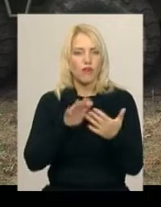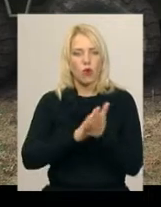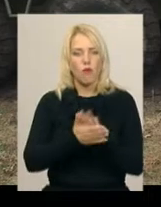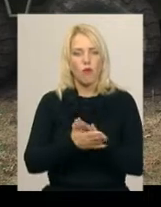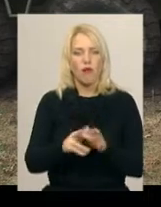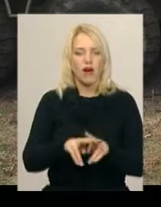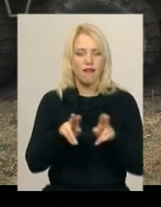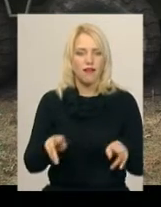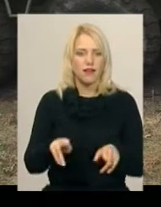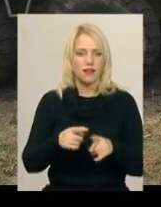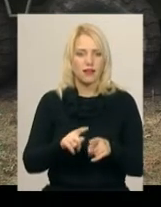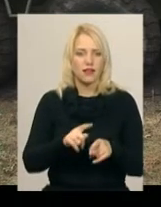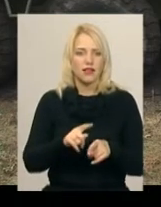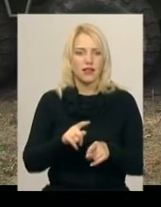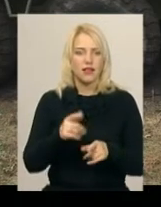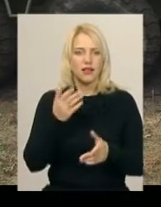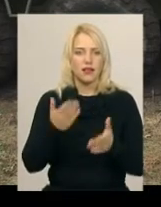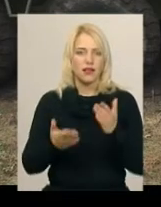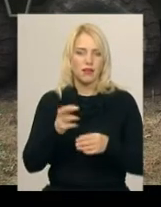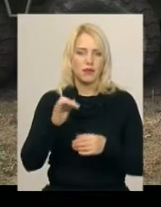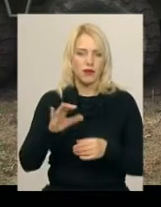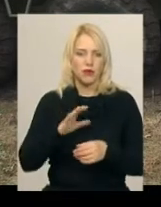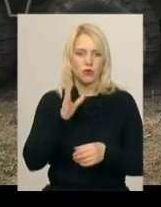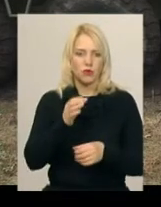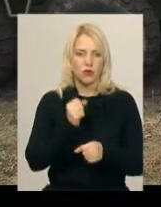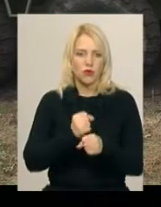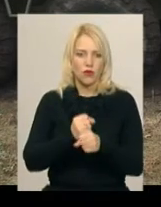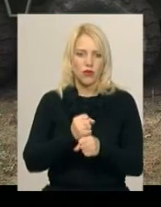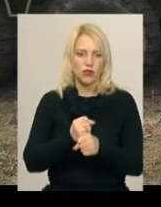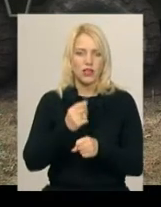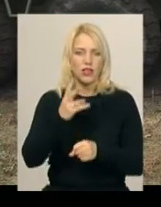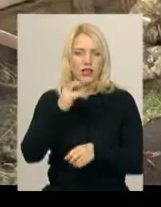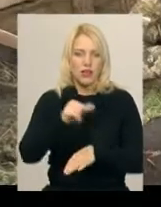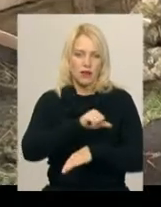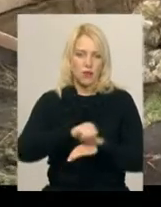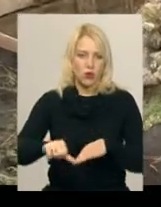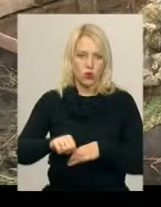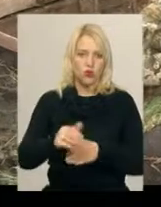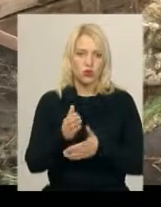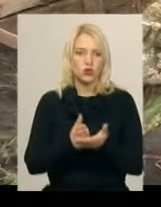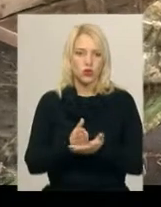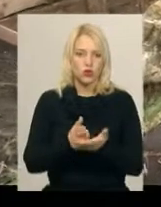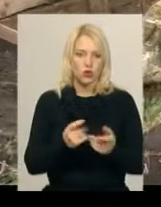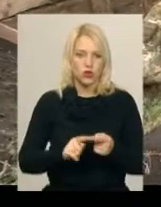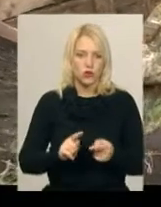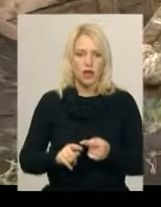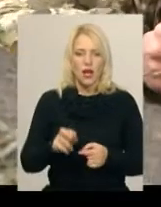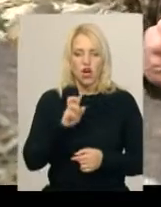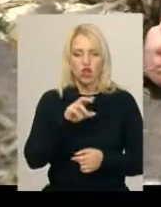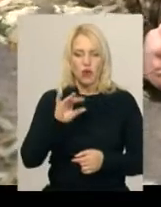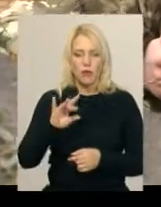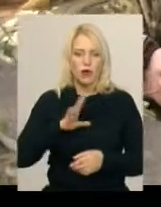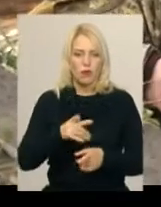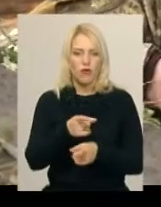ж самій місцевості, на якій вони будуть відпрацьовувати практичні питання, нести службу прикордонних нарядів. Андрій Чоботан виконував роль стрільця у